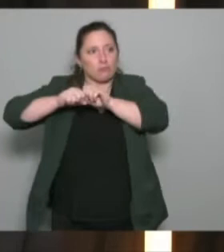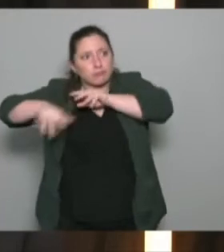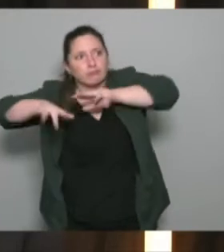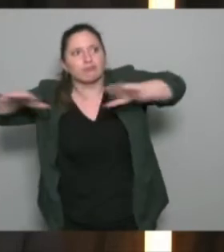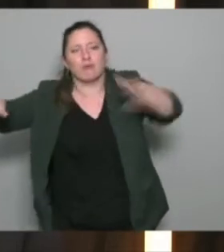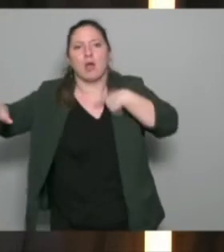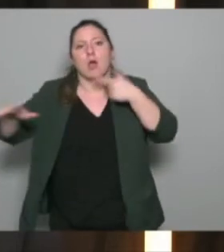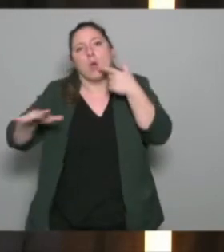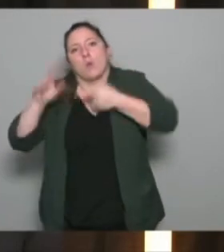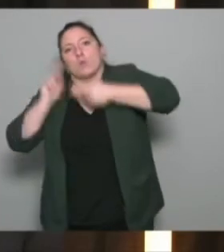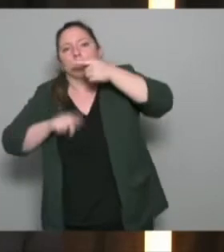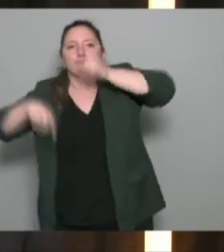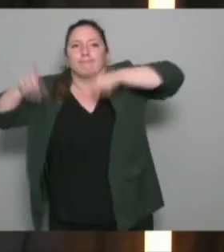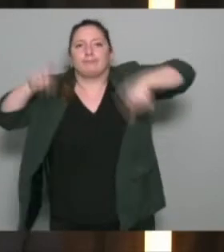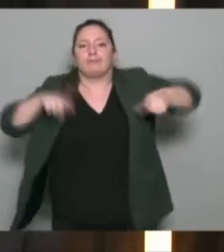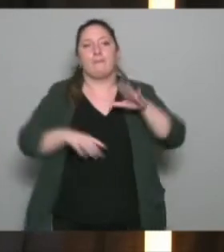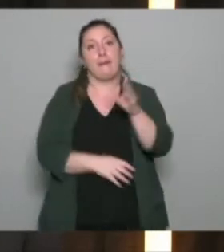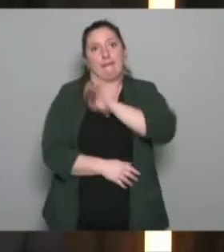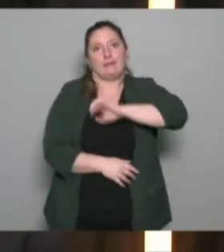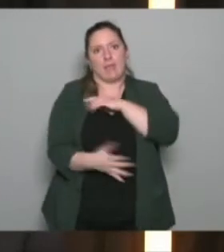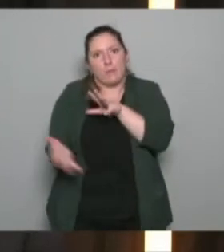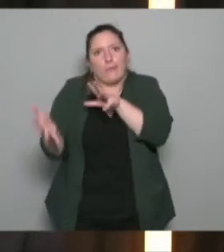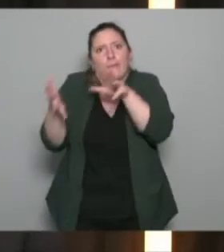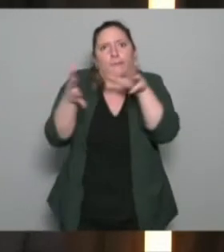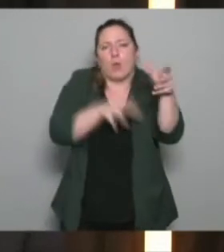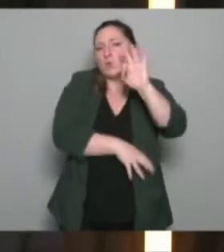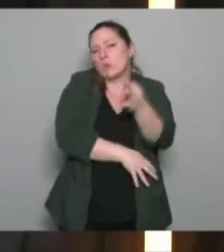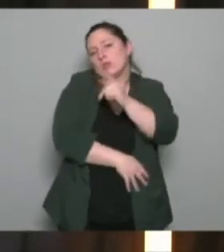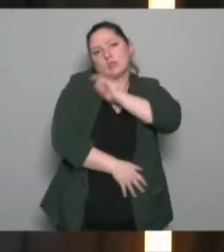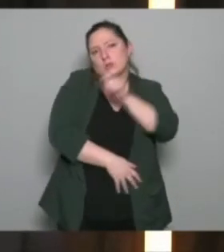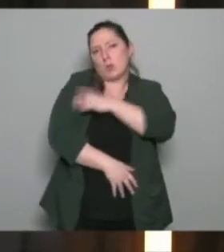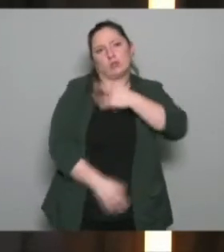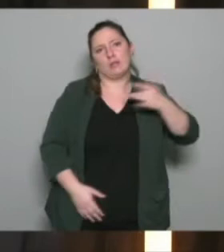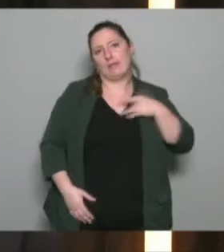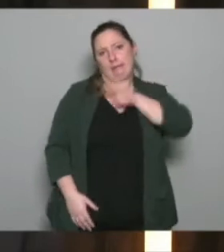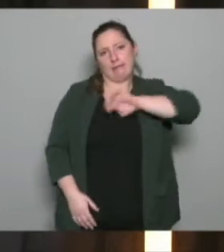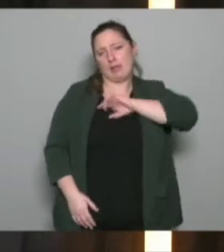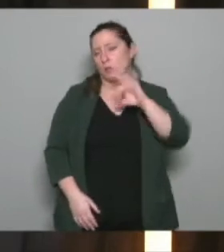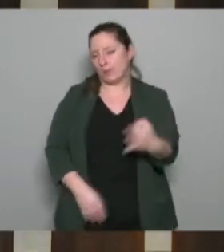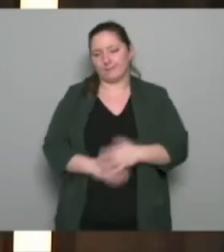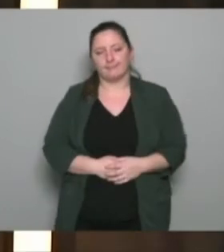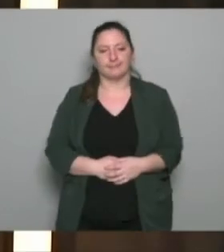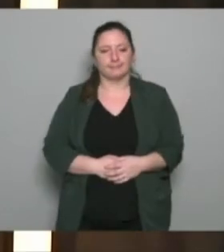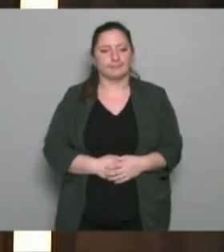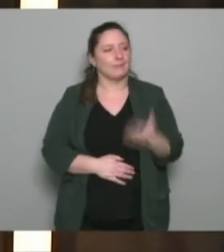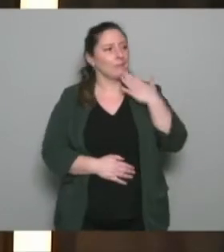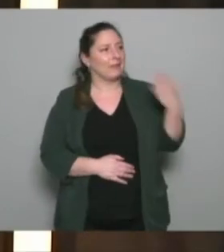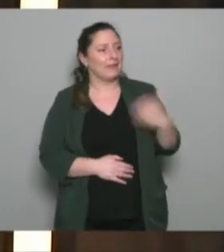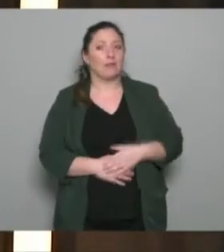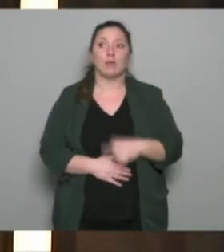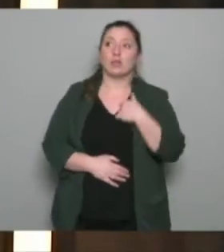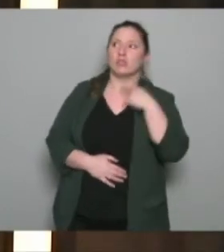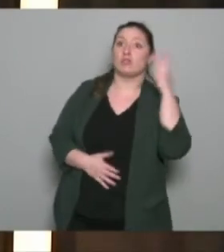communication une meilleure offre sur la thématique sport santé dans les régions merci je voudrais